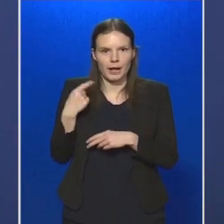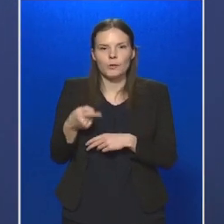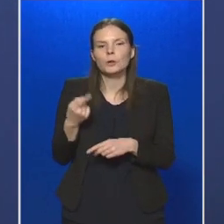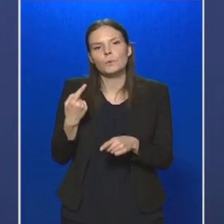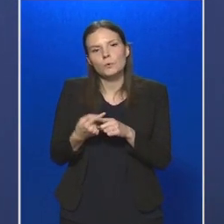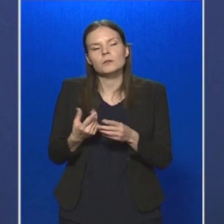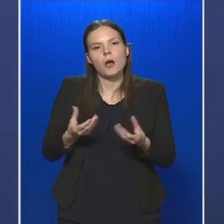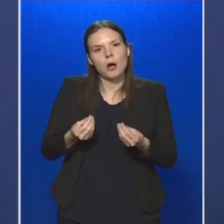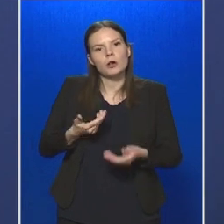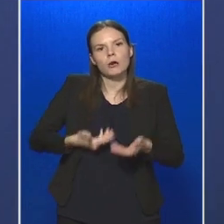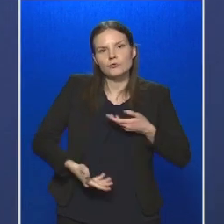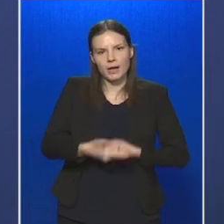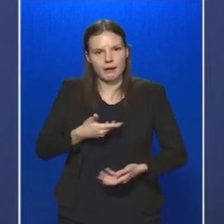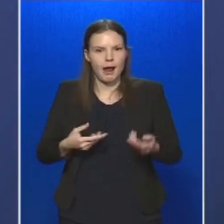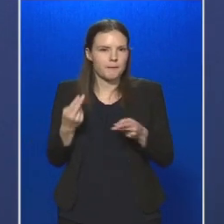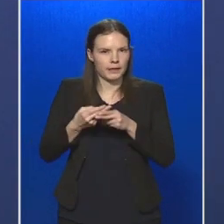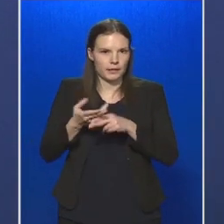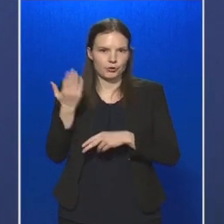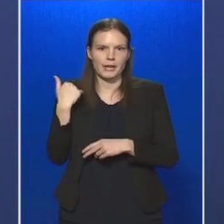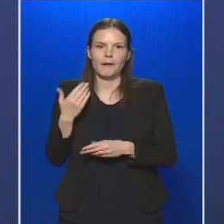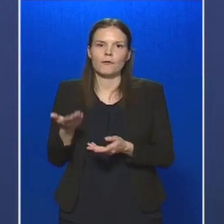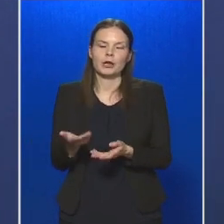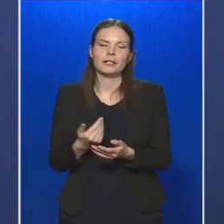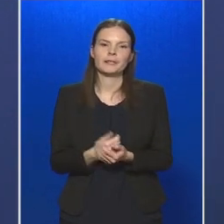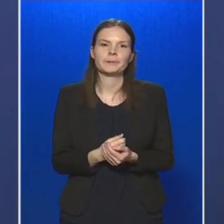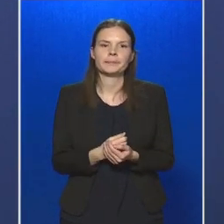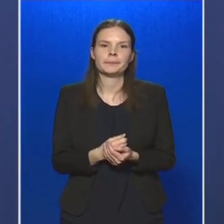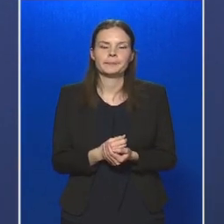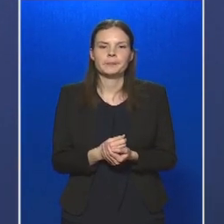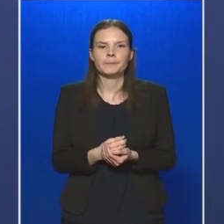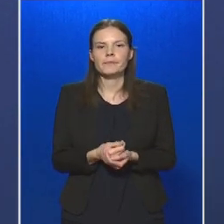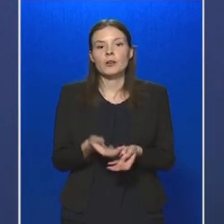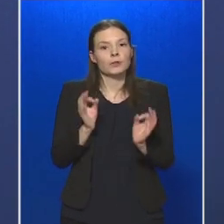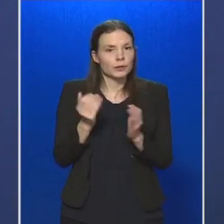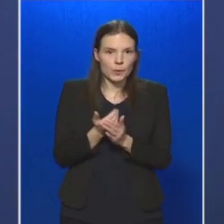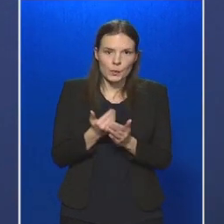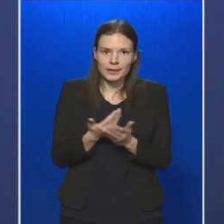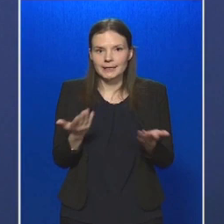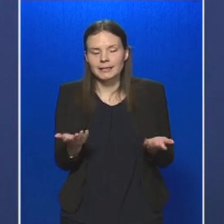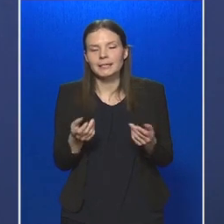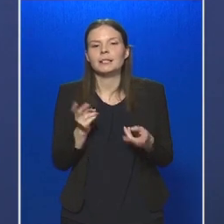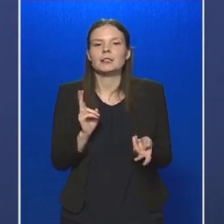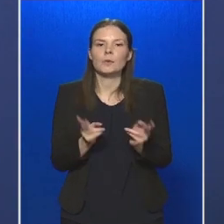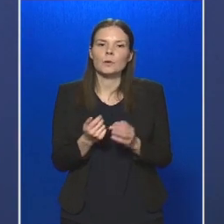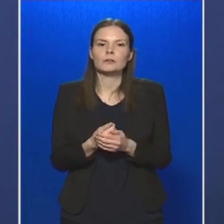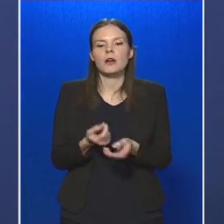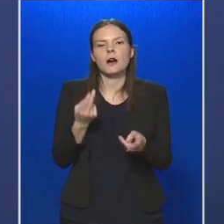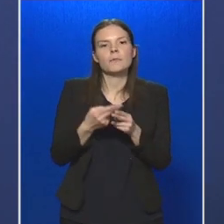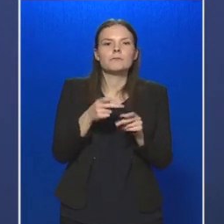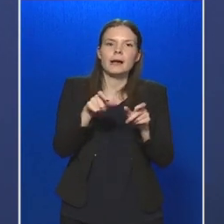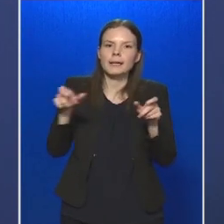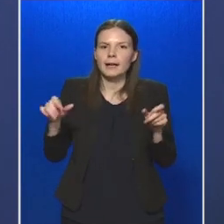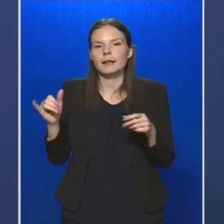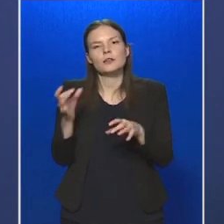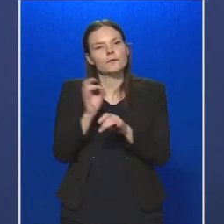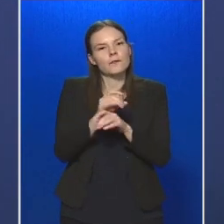anyagcserebetegsége is volt. Jó hír, hogy a betegek, illetve